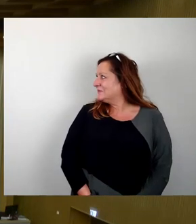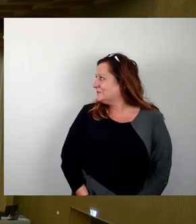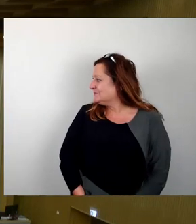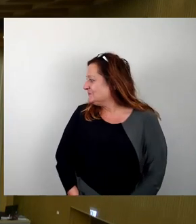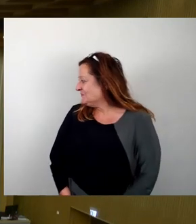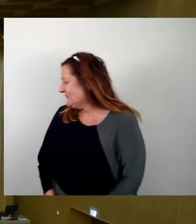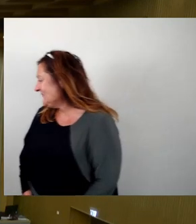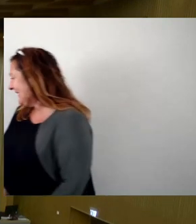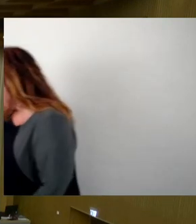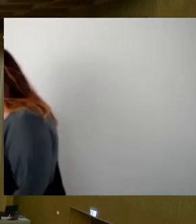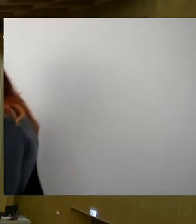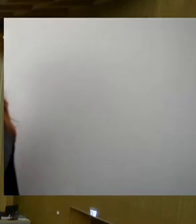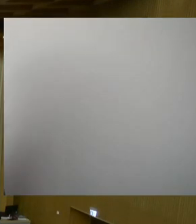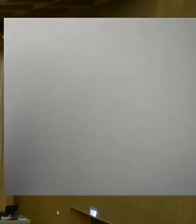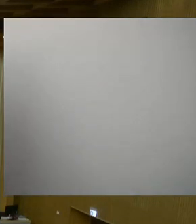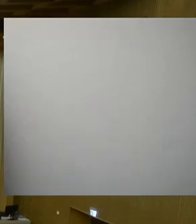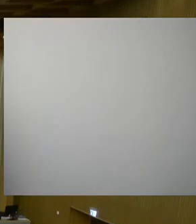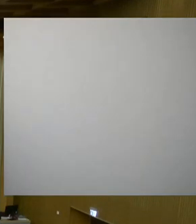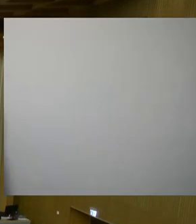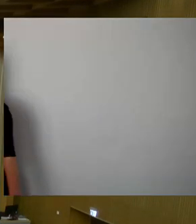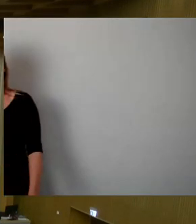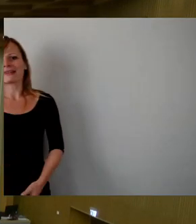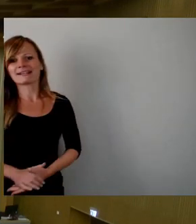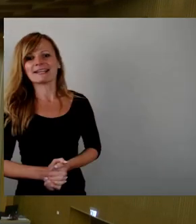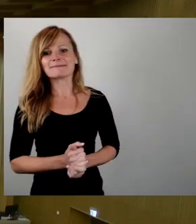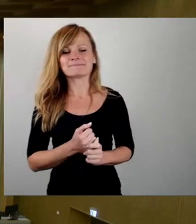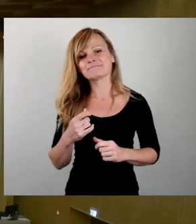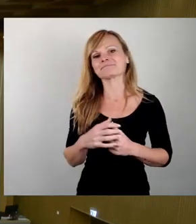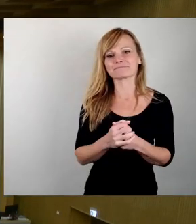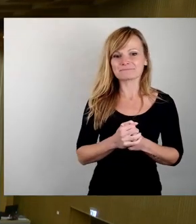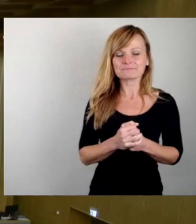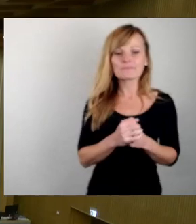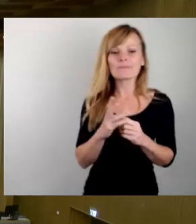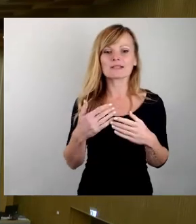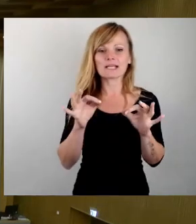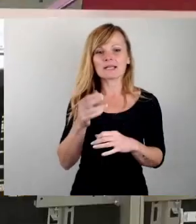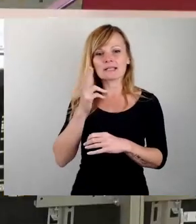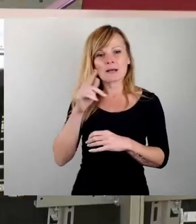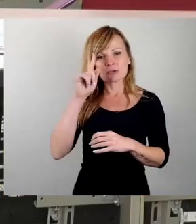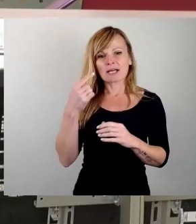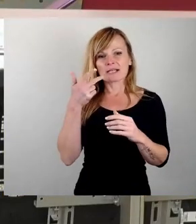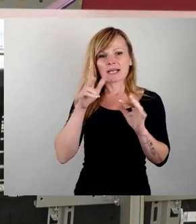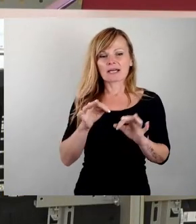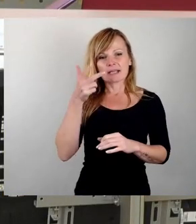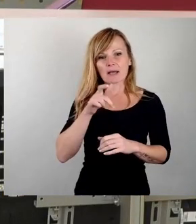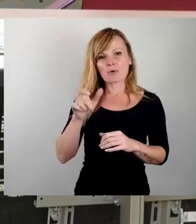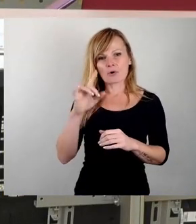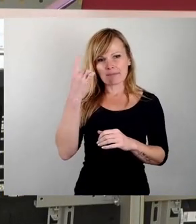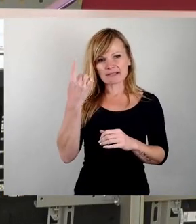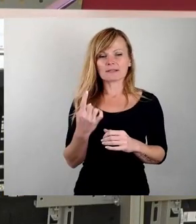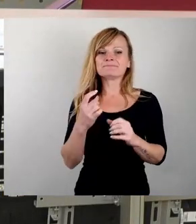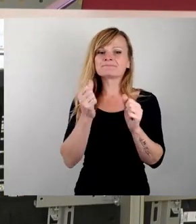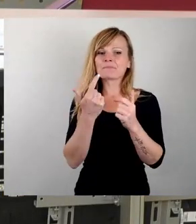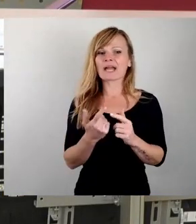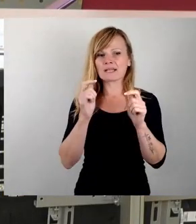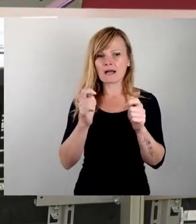Sehr geehrter Herr Bürgermeister, meine sehr geehrten Damen und Herren, manche Anträge bleiben leider sehr lange in den Mühlen des Gremiumlaufes hängen.